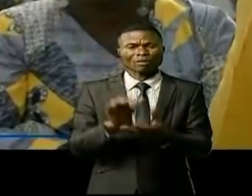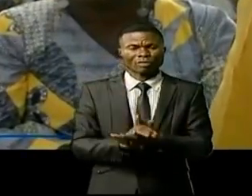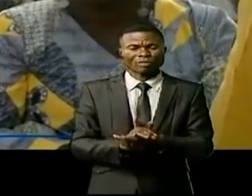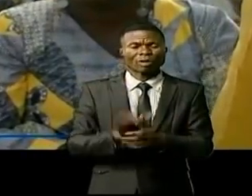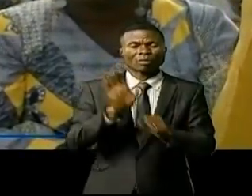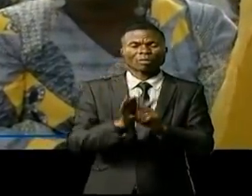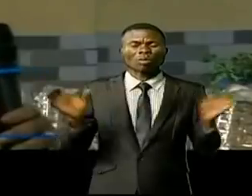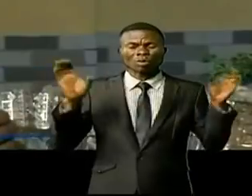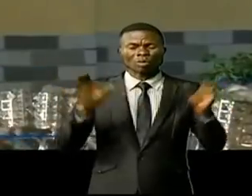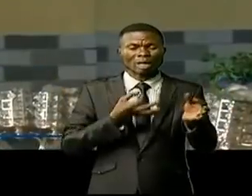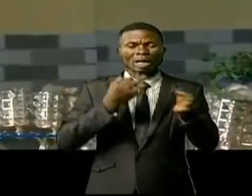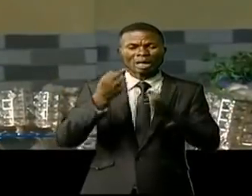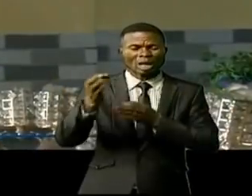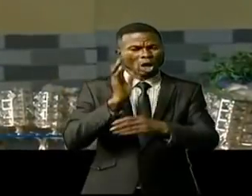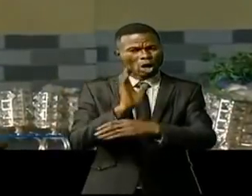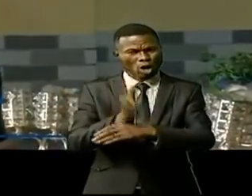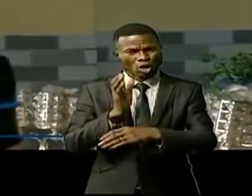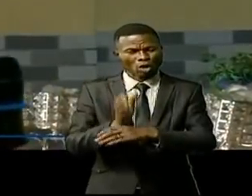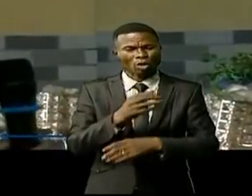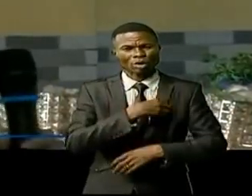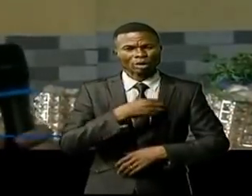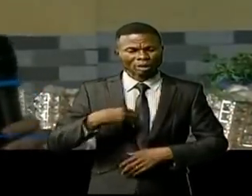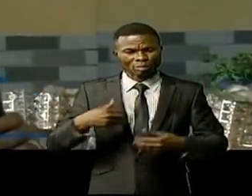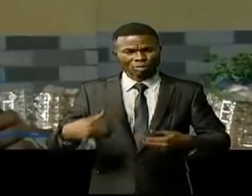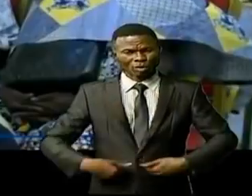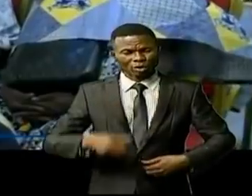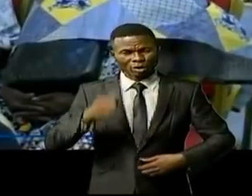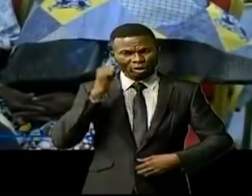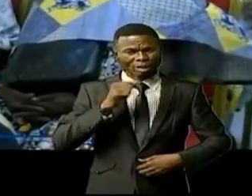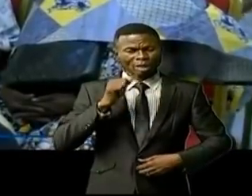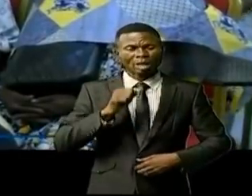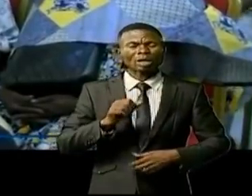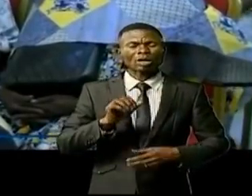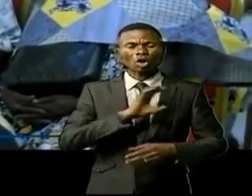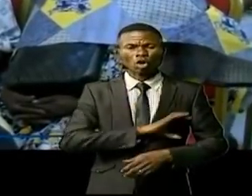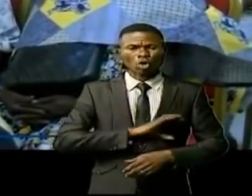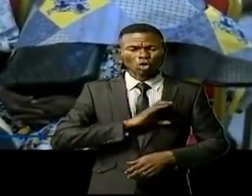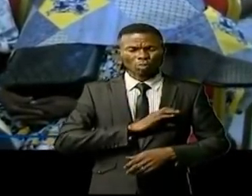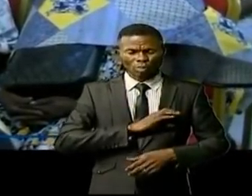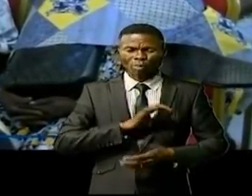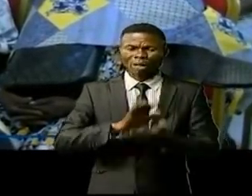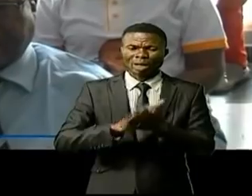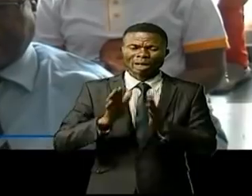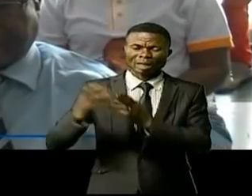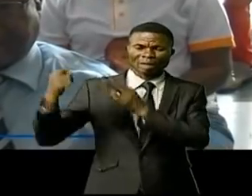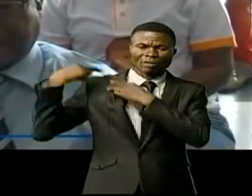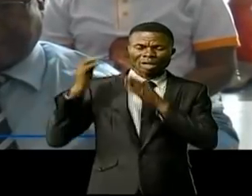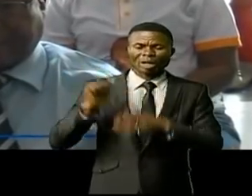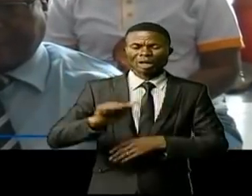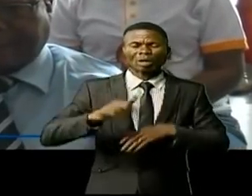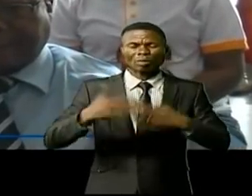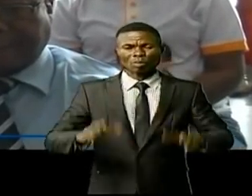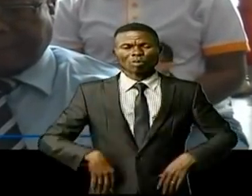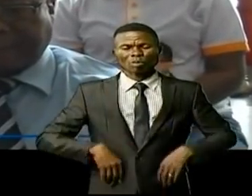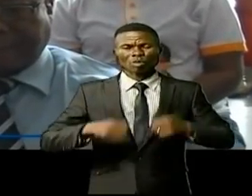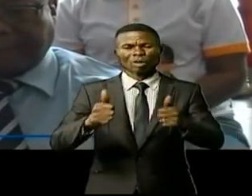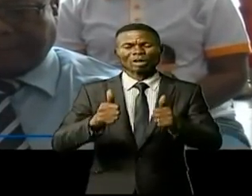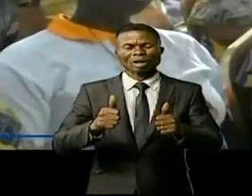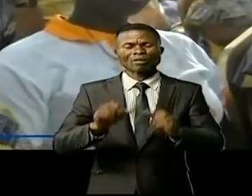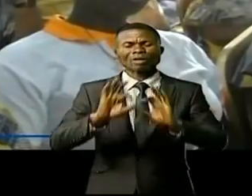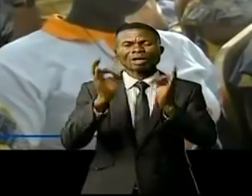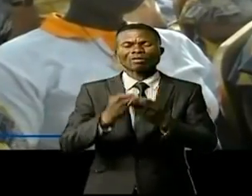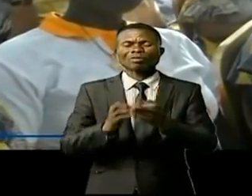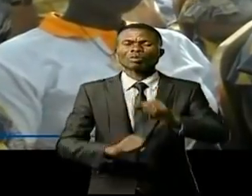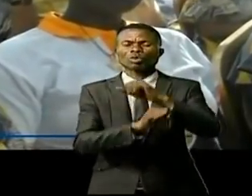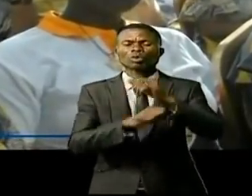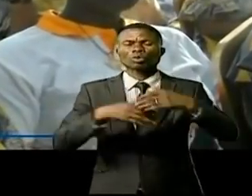prodiguer des sages conseils aux mamans éléphants sur la manière de se prendre en charge pour assurer la survie de la famille et de